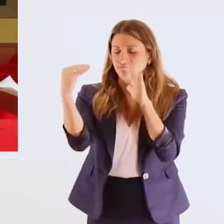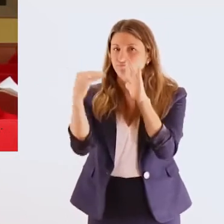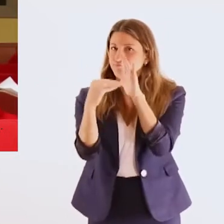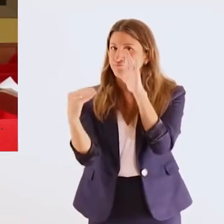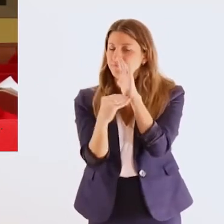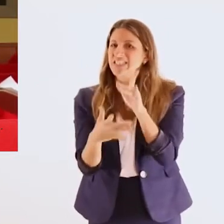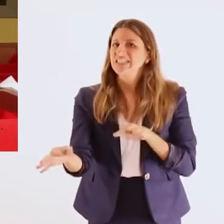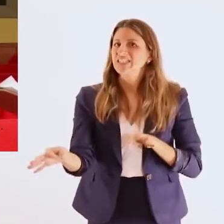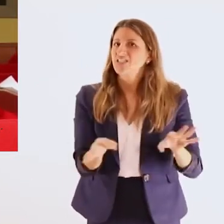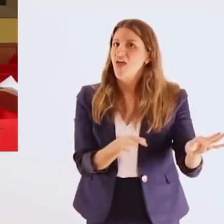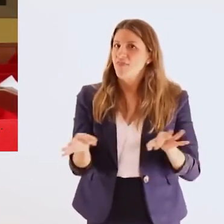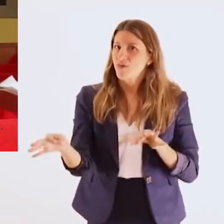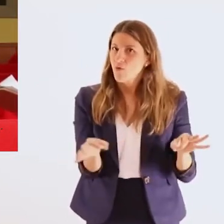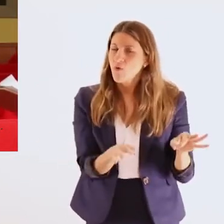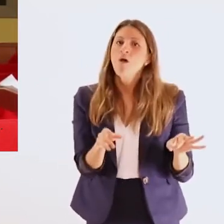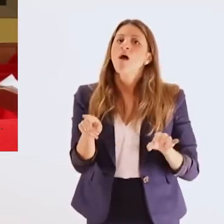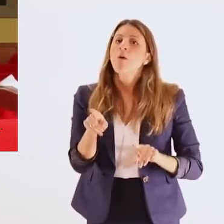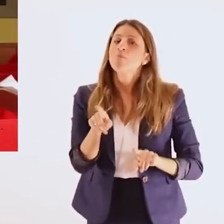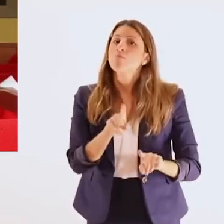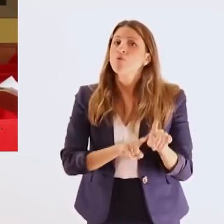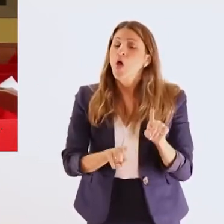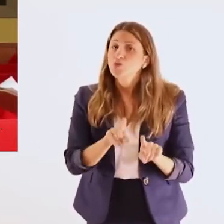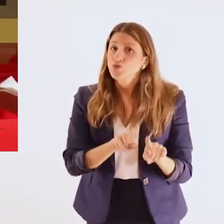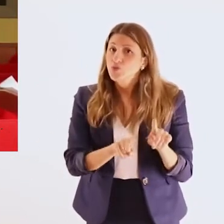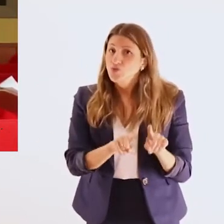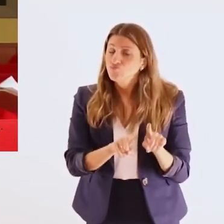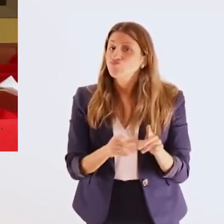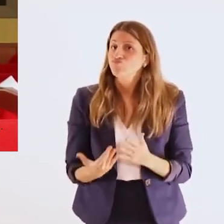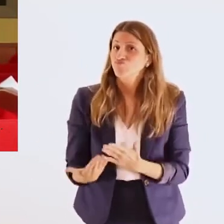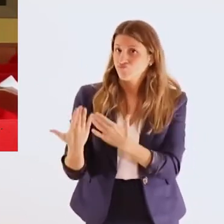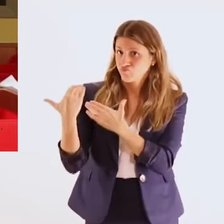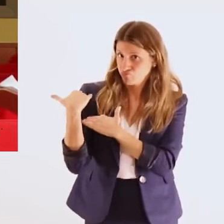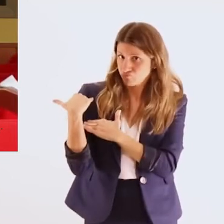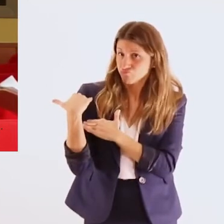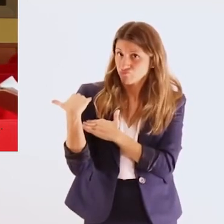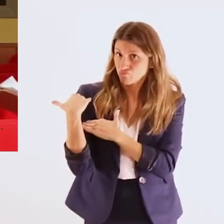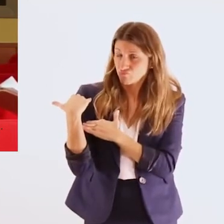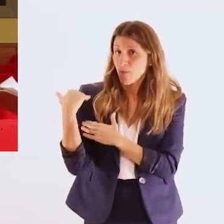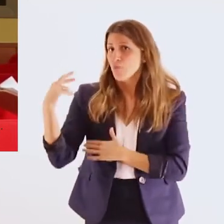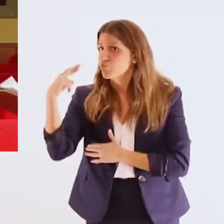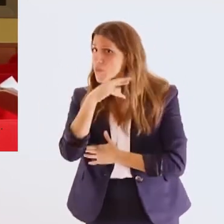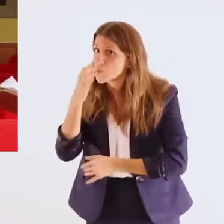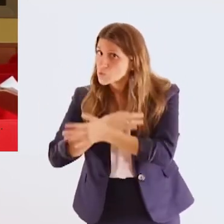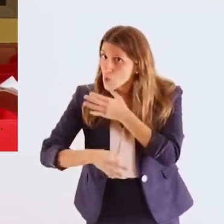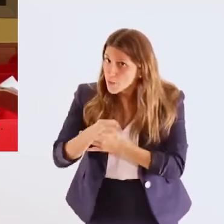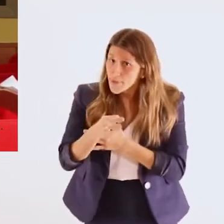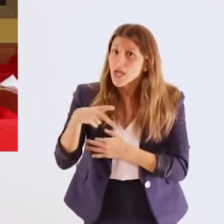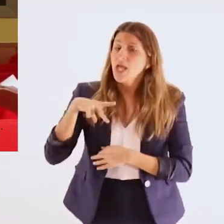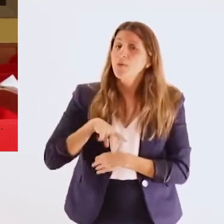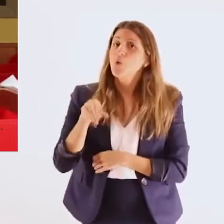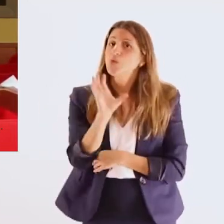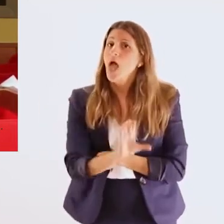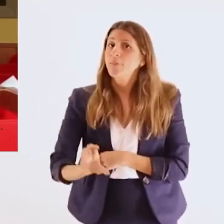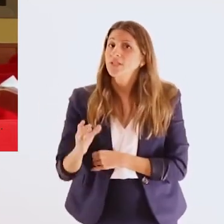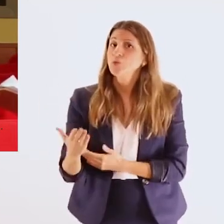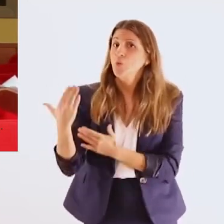πρωτοβουλίες που συμπεριλαμβάνονται στο Εθνικό Σχέδιο Δράσης έχουν ιδιοκτήτες όπως είπε και ο